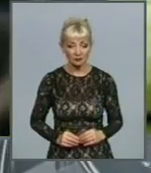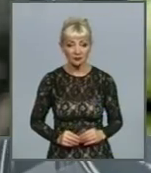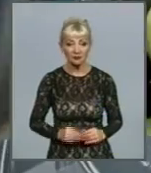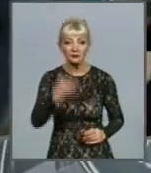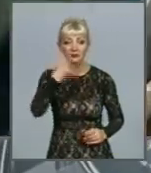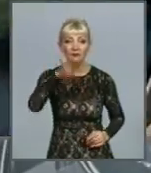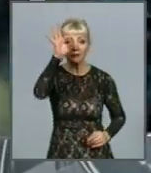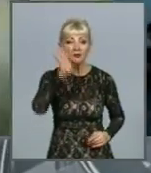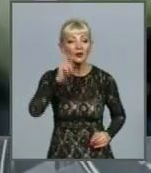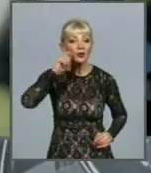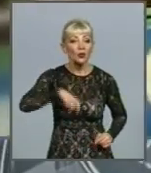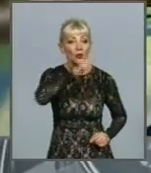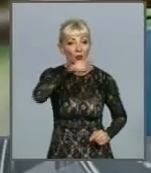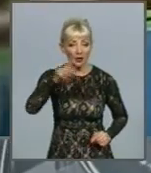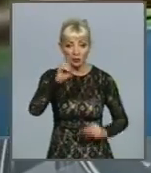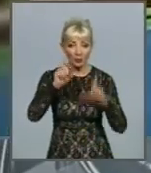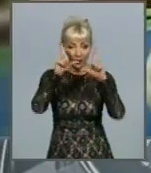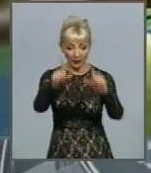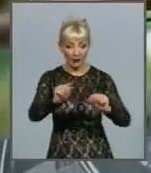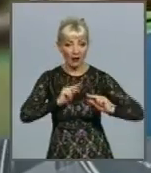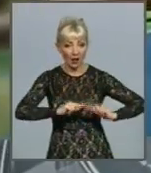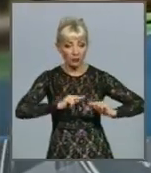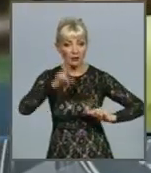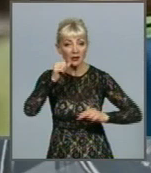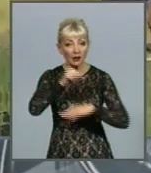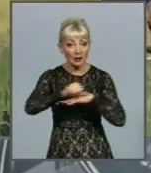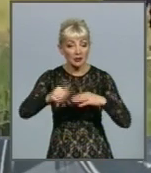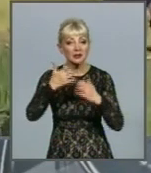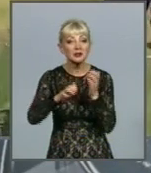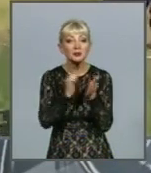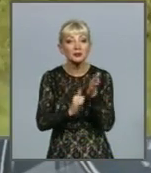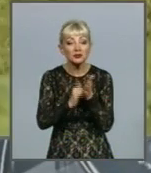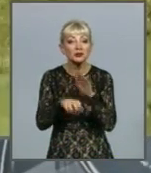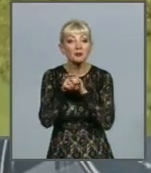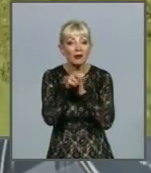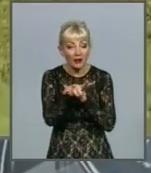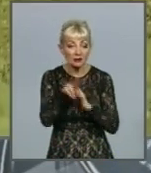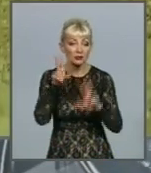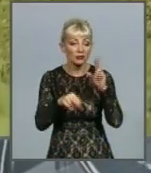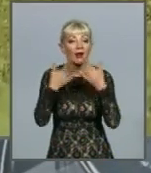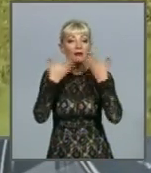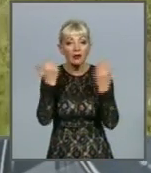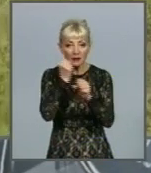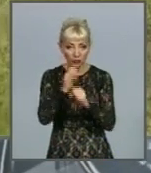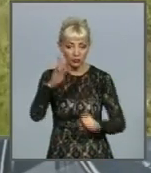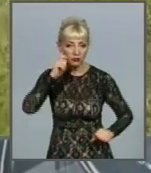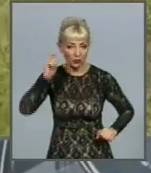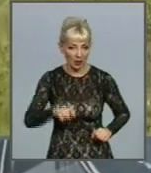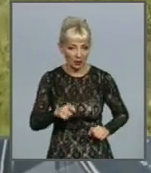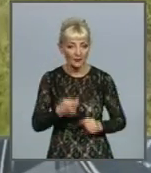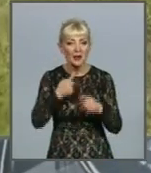Майже 40% українців, які поїхали працювати за кордон, серед причин міграції називають відсутність роботи в Україні,